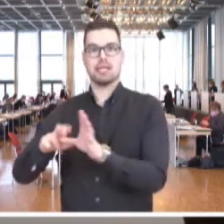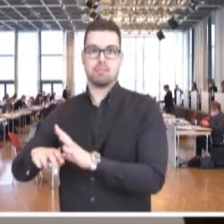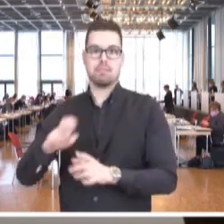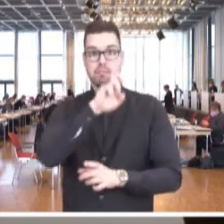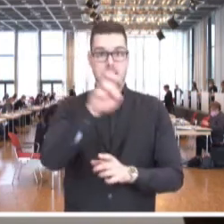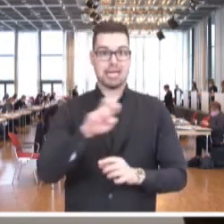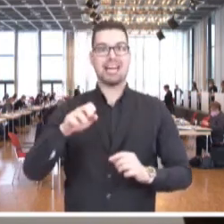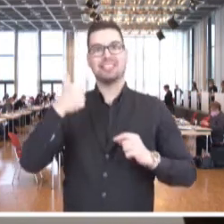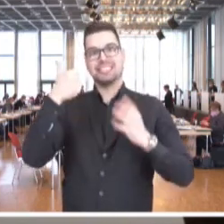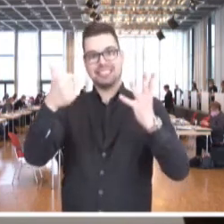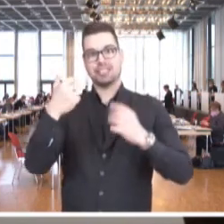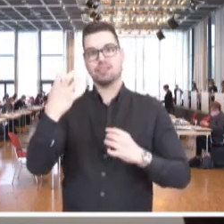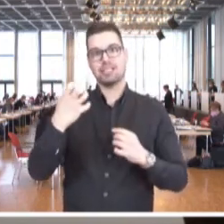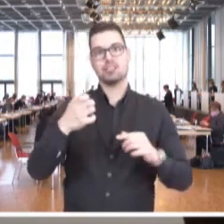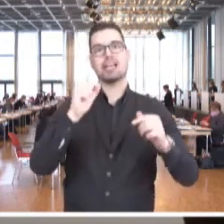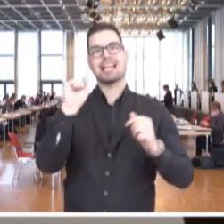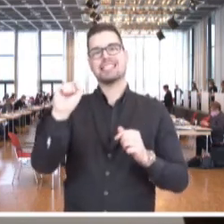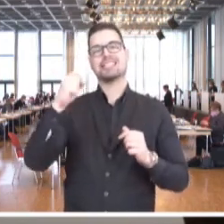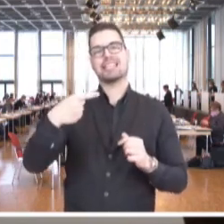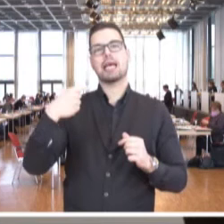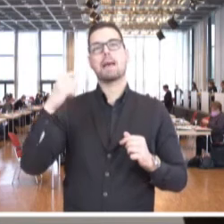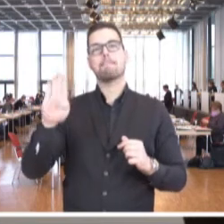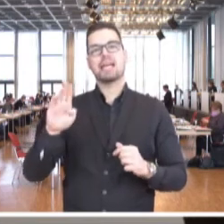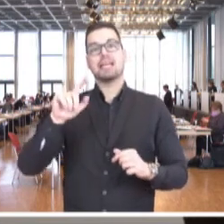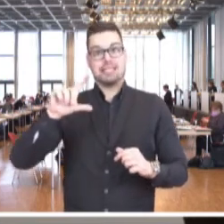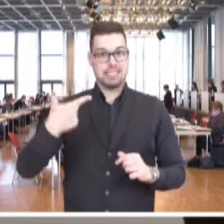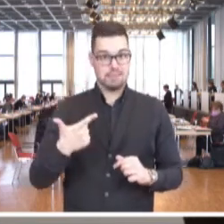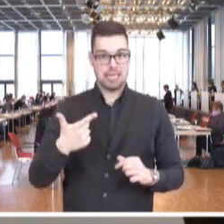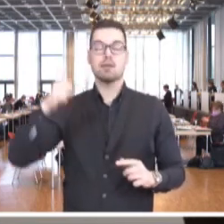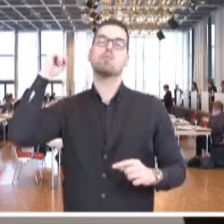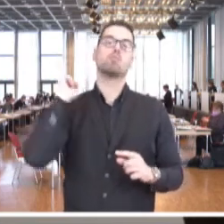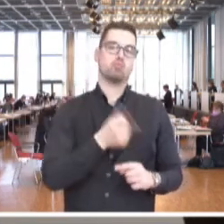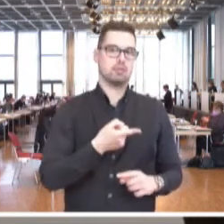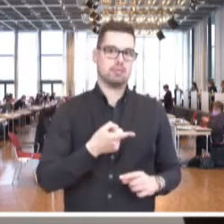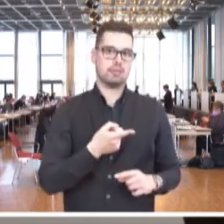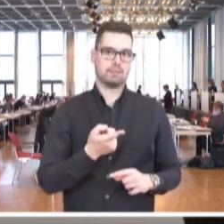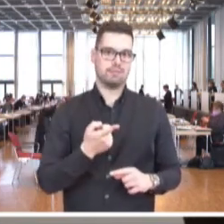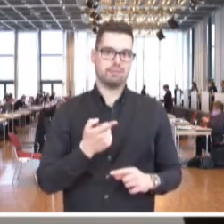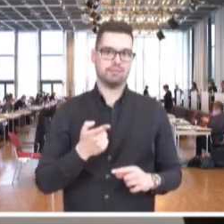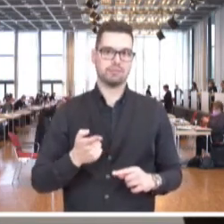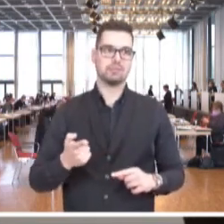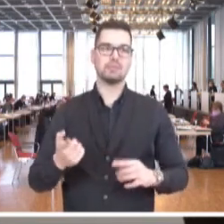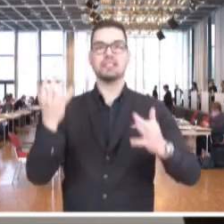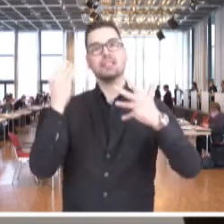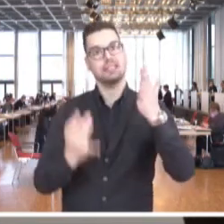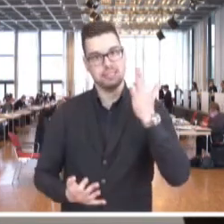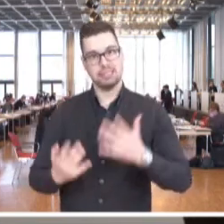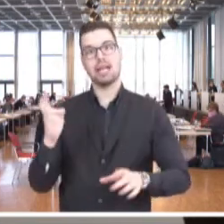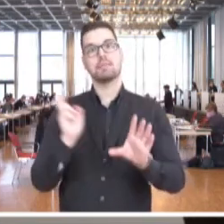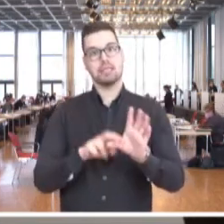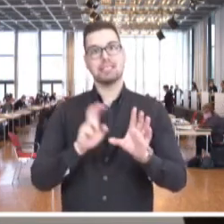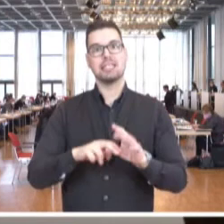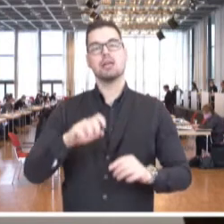46 Absatz 8 SGB II notwendig geworden. Die Zahlung der Komponente der Bundesbeteiligung in §